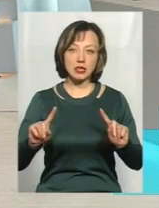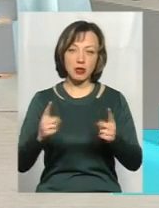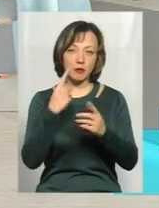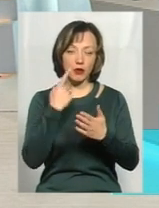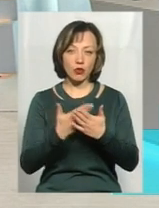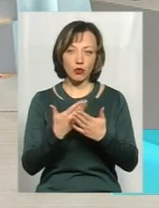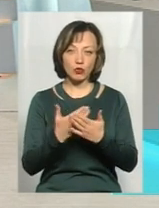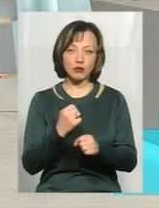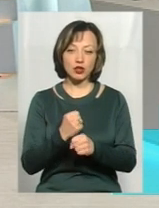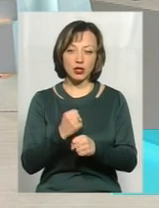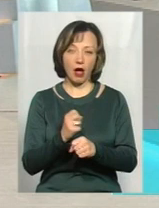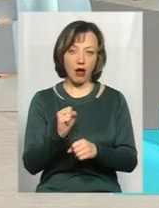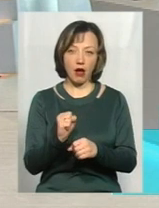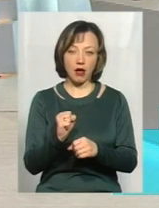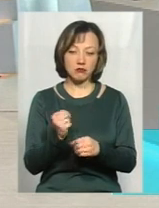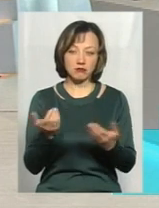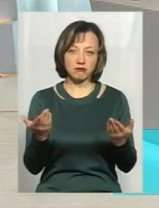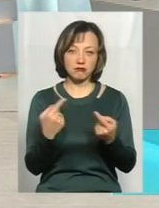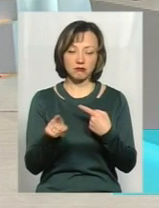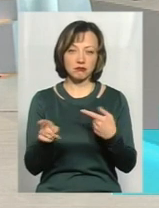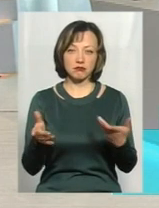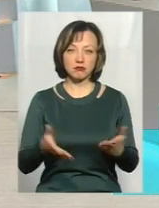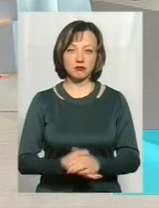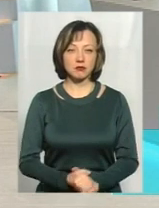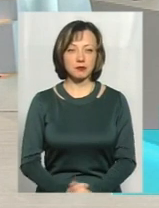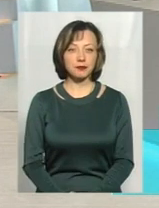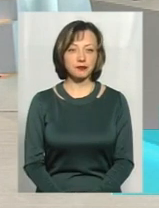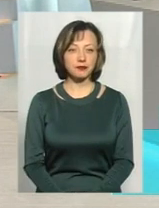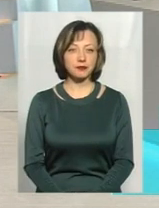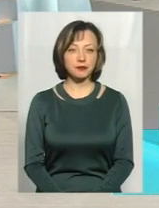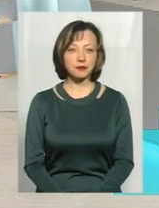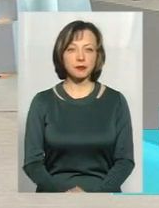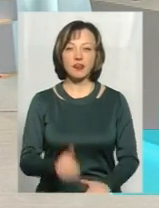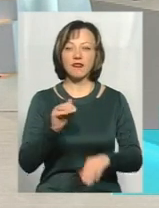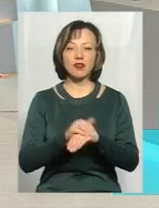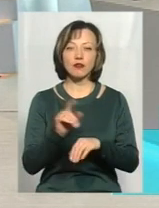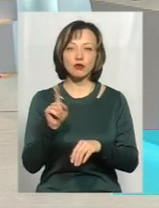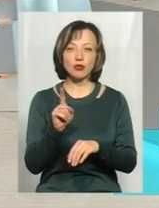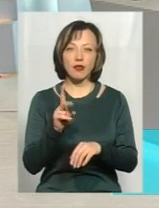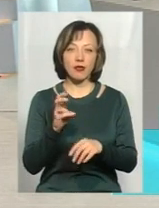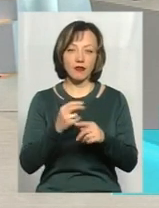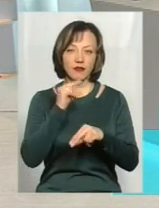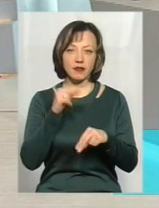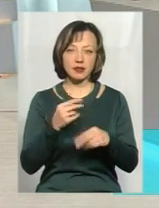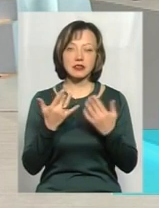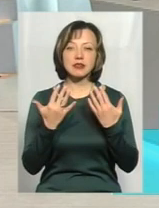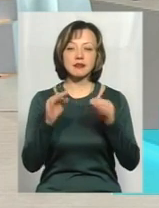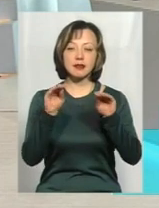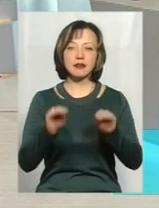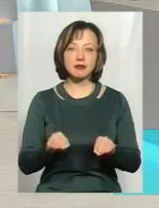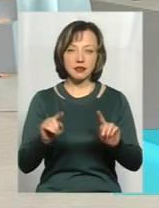підозрою, вчинення, воно трошечки, ну, виявилося, що не війна, або не давали. Є якась статистика, скільки все ж таки